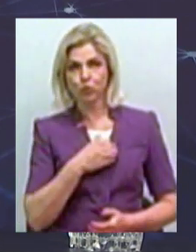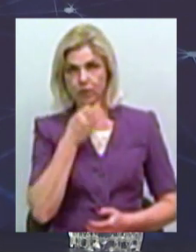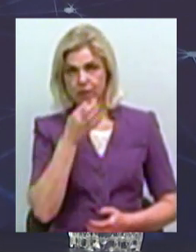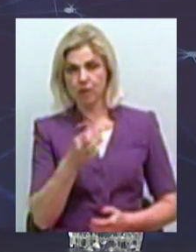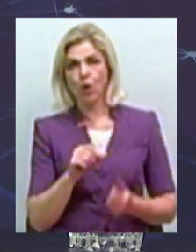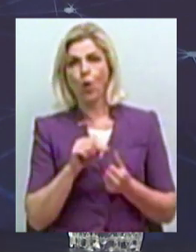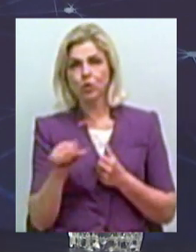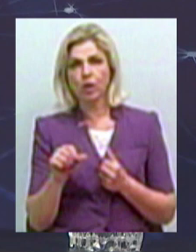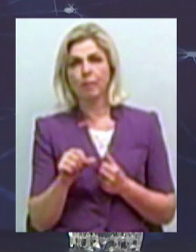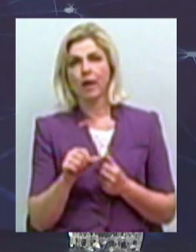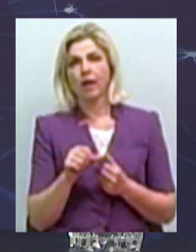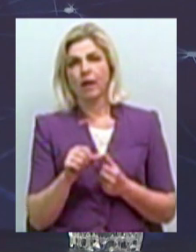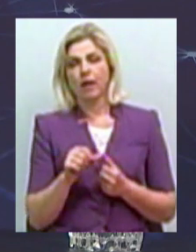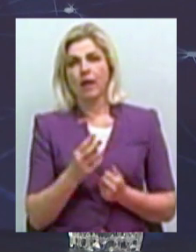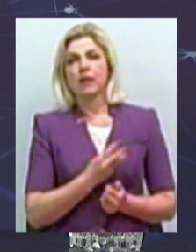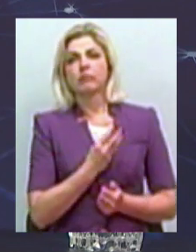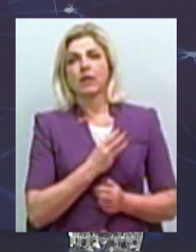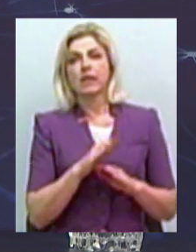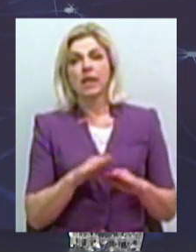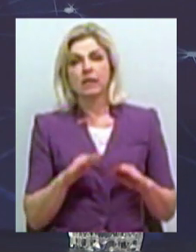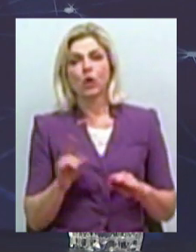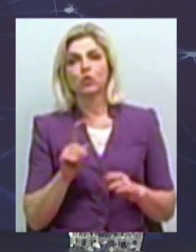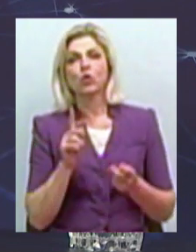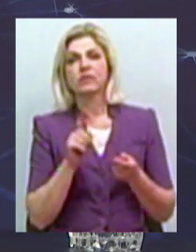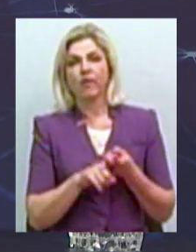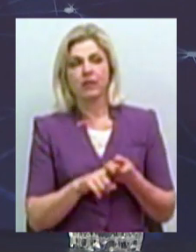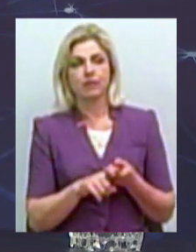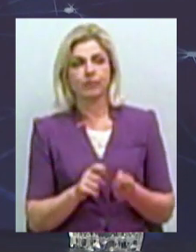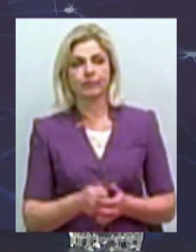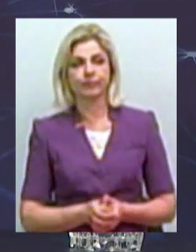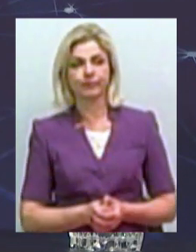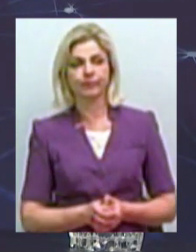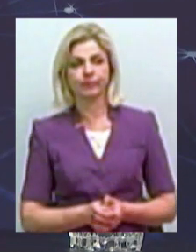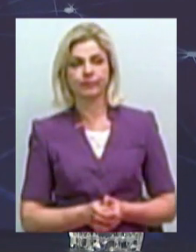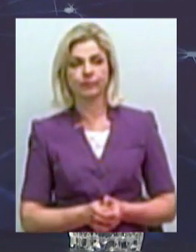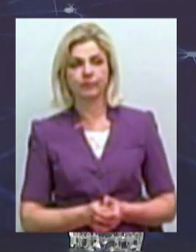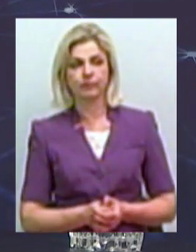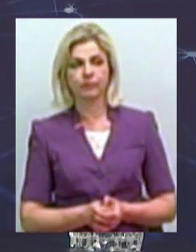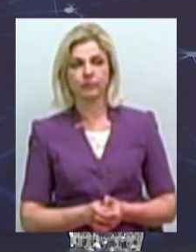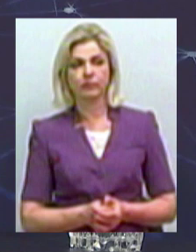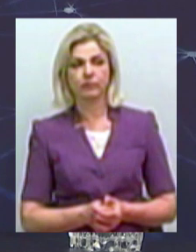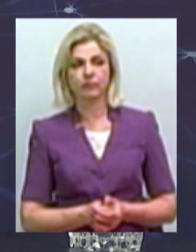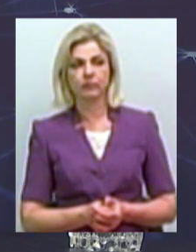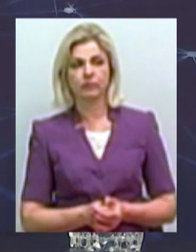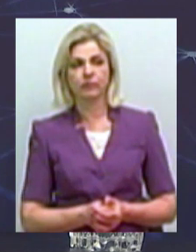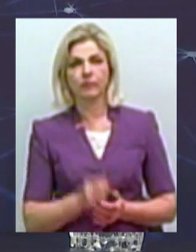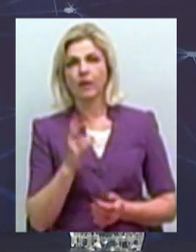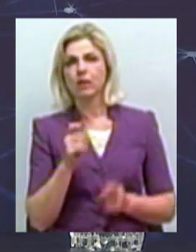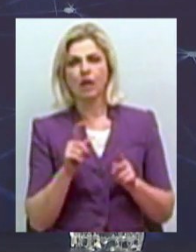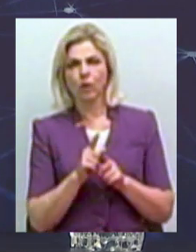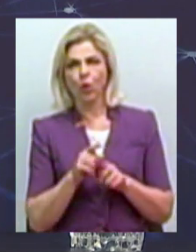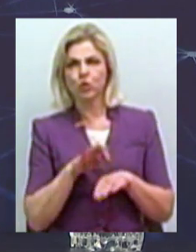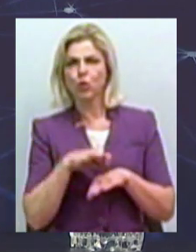особливо діє на дітей те, що пов'язано з такою негуманною, я б сказала, картинкою,